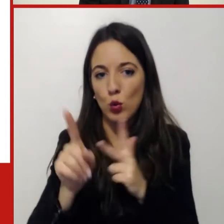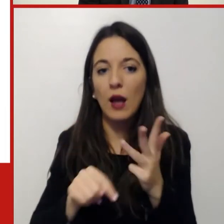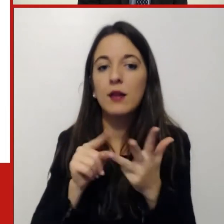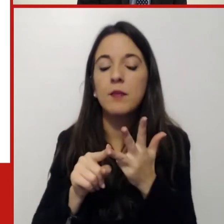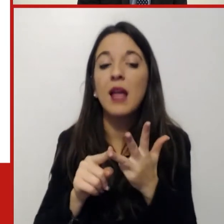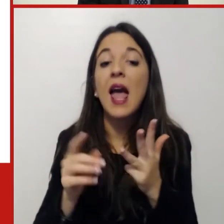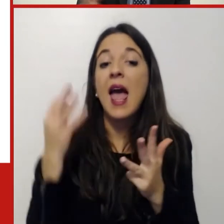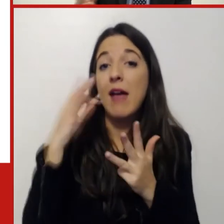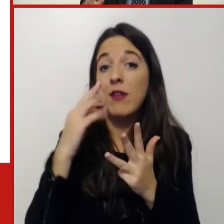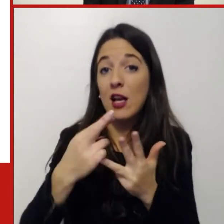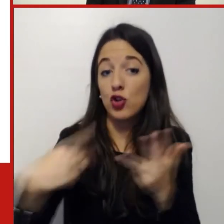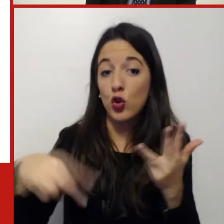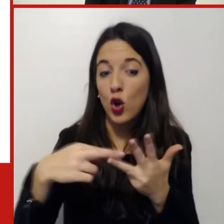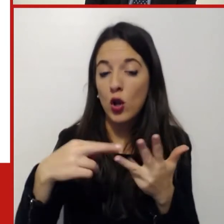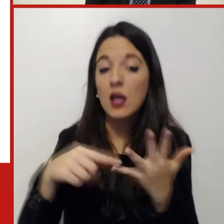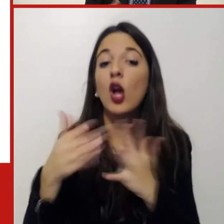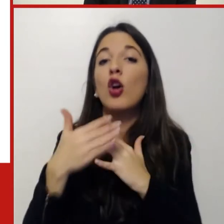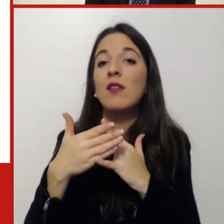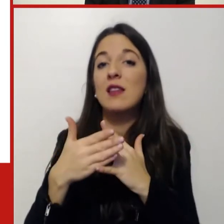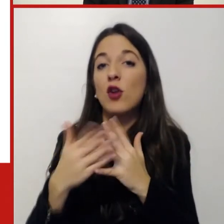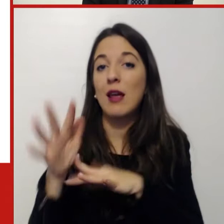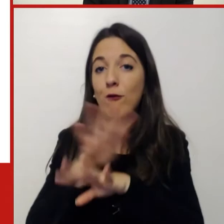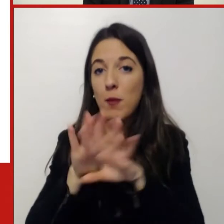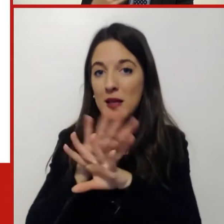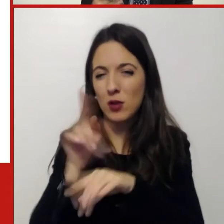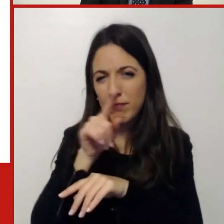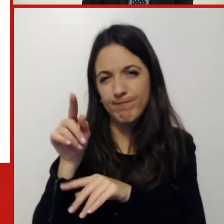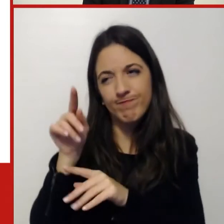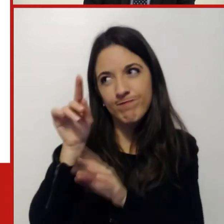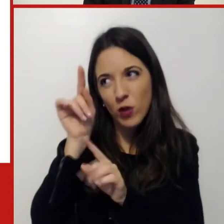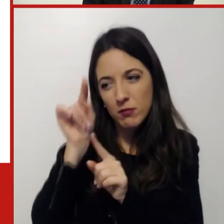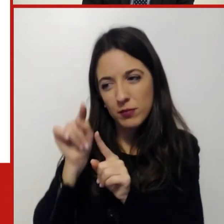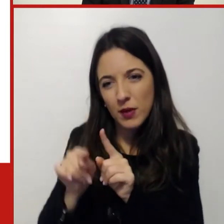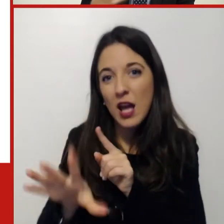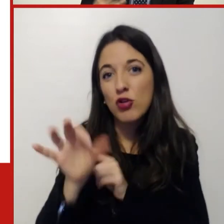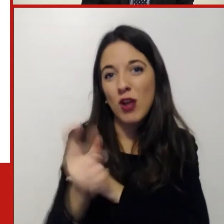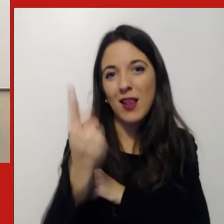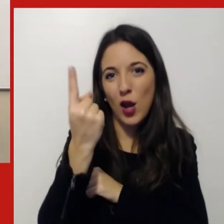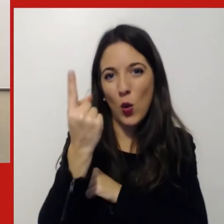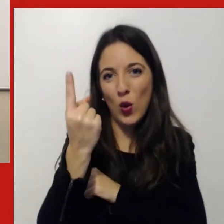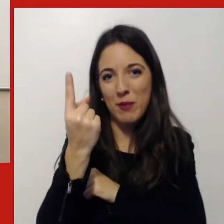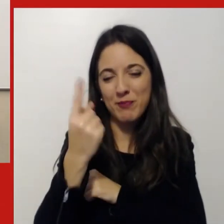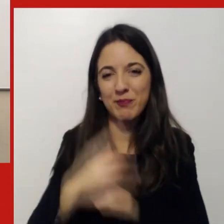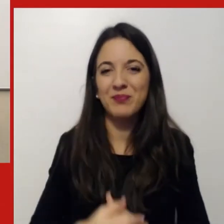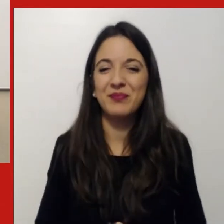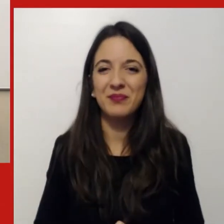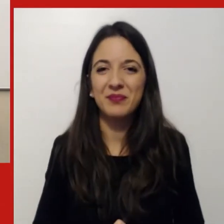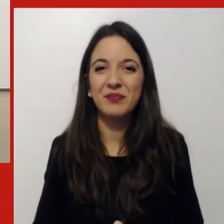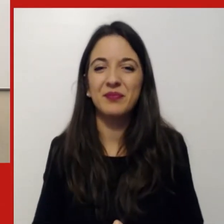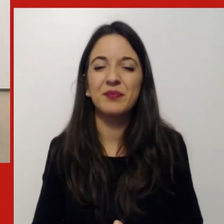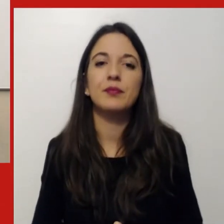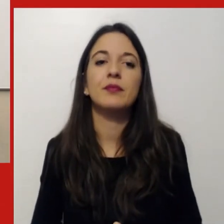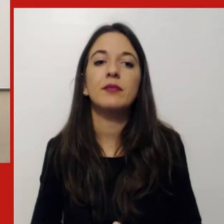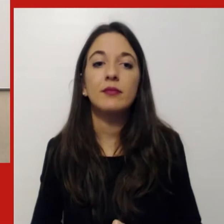condivisione delle informazioni. Di nuovo lasciamo qualche 30 secondi, 40 secondi. Non so se anche su questo, Mariano, hai qualche... Certo, poi Corrado, poi